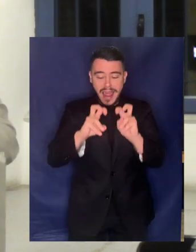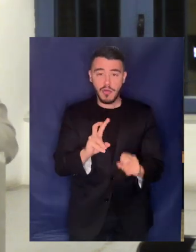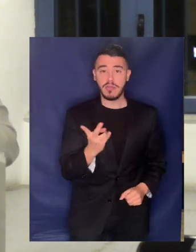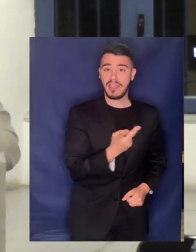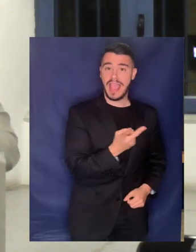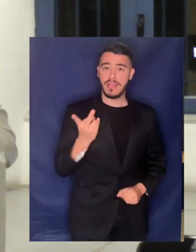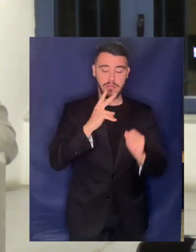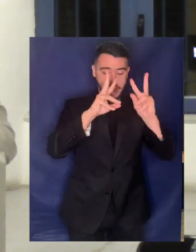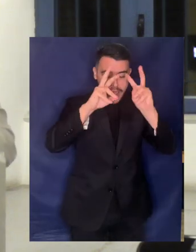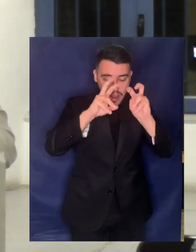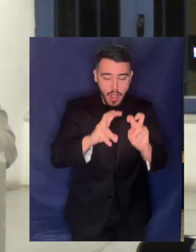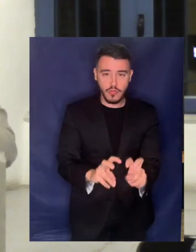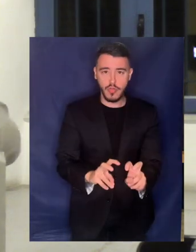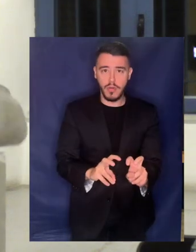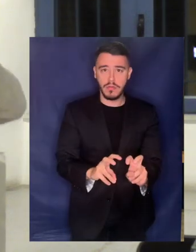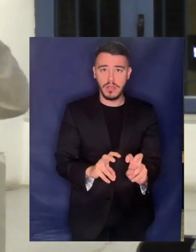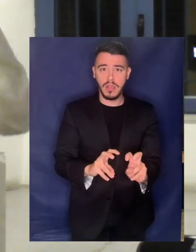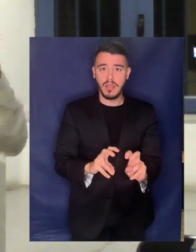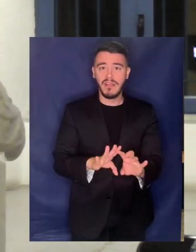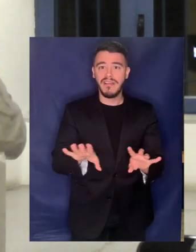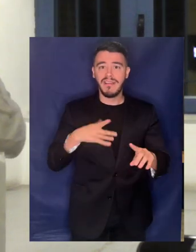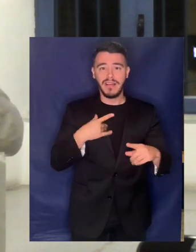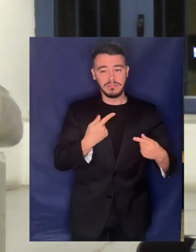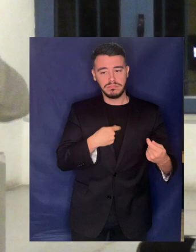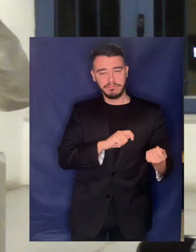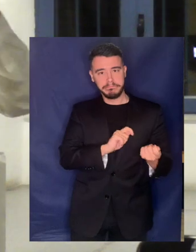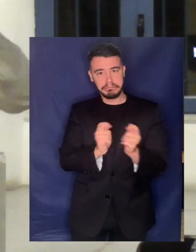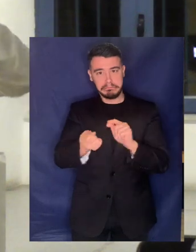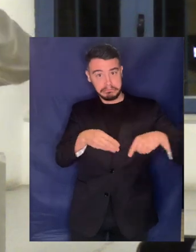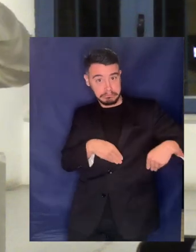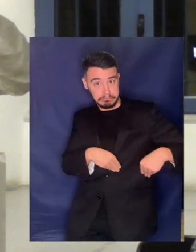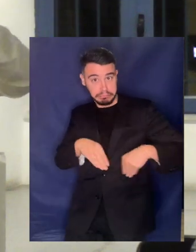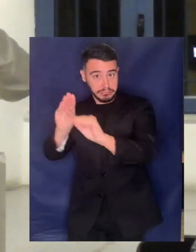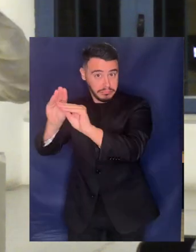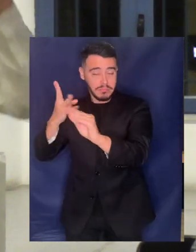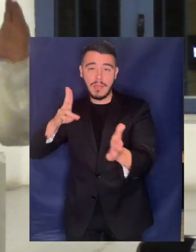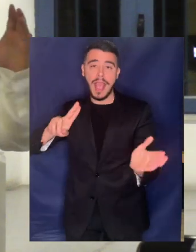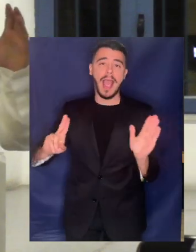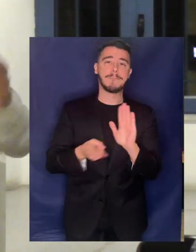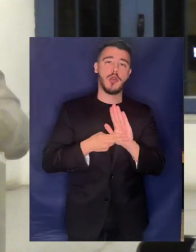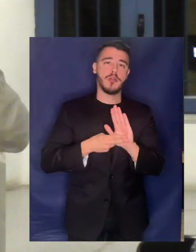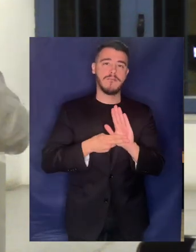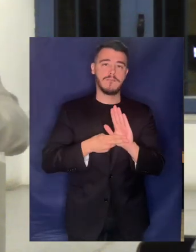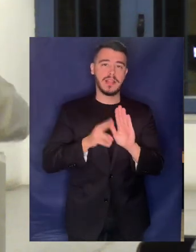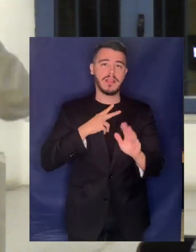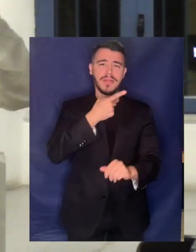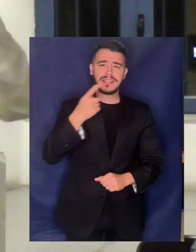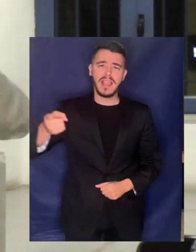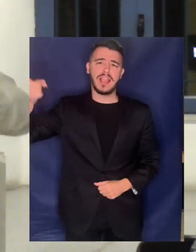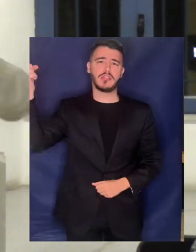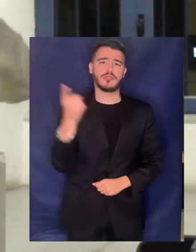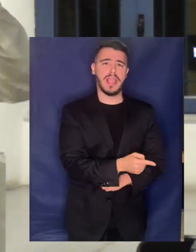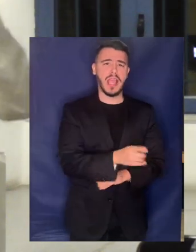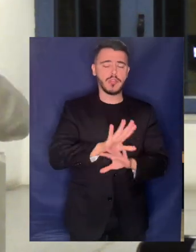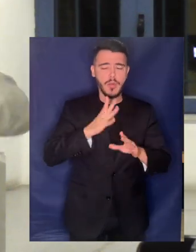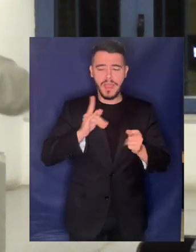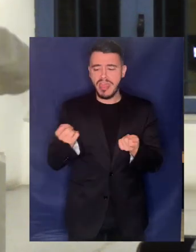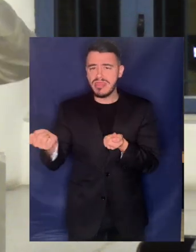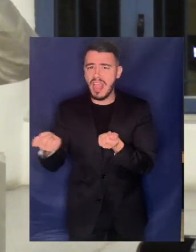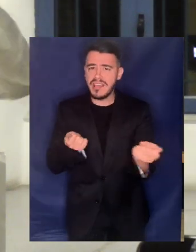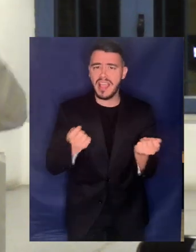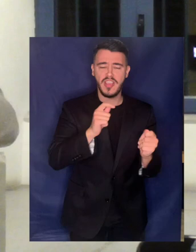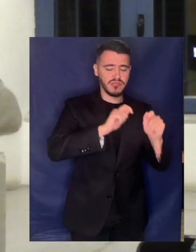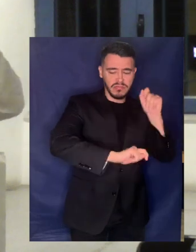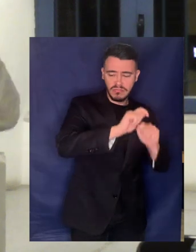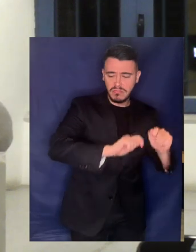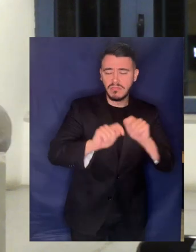απαγορεύει να αναθέσεις εν όλο δηλαδή καθολοκληρία όλη την διαχείριση, επισκευή,